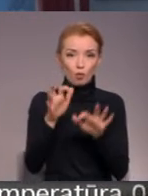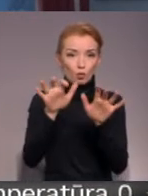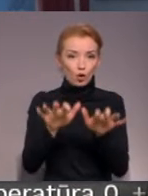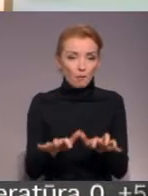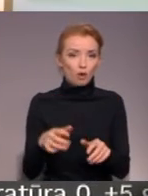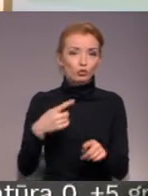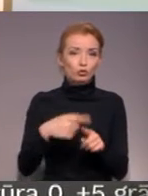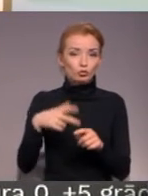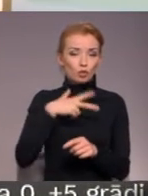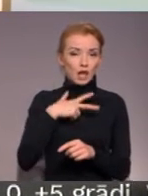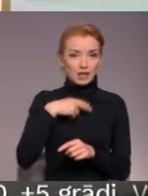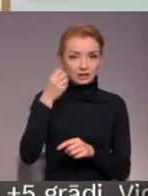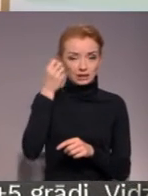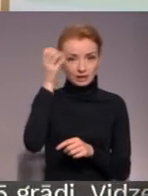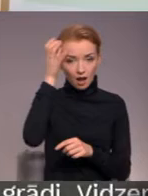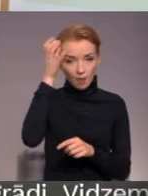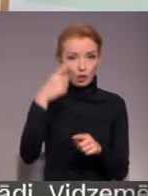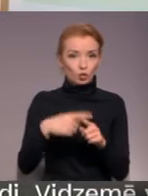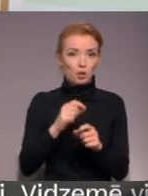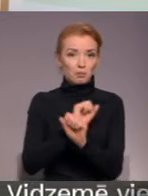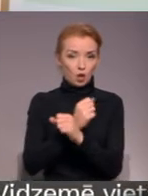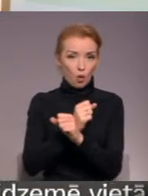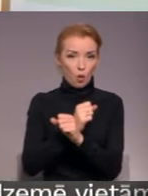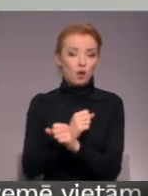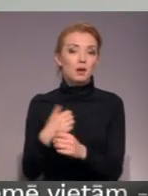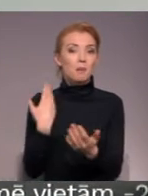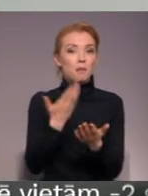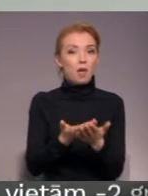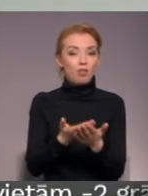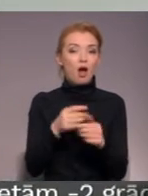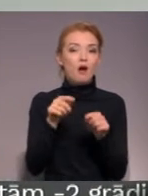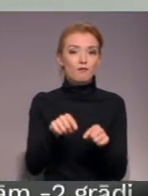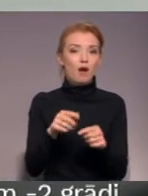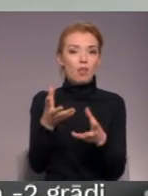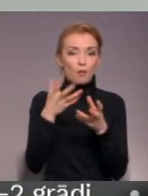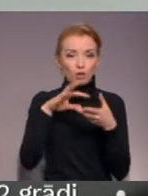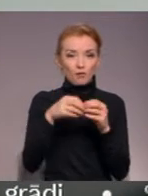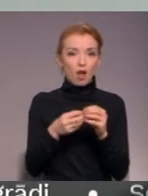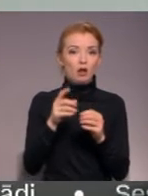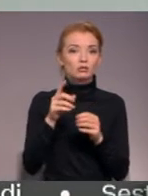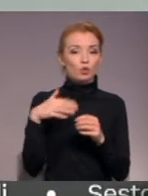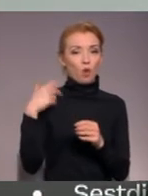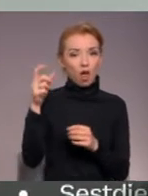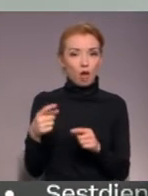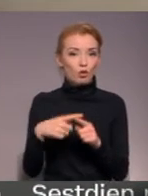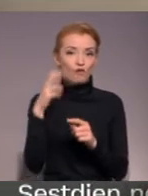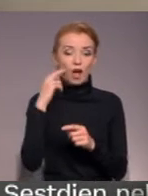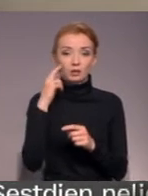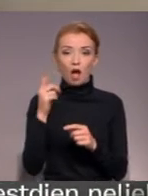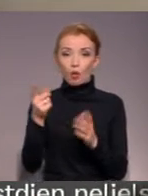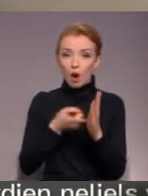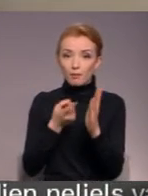sociālā zinātnes un bioloģiju. Izstrādājot piedāvājumu tika ņemta vairāk skolānu un vecāku aptauja, skolas iekšējie